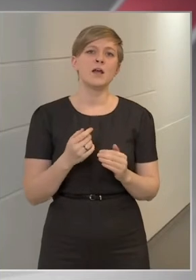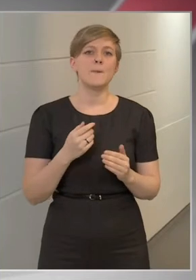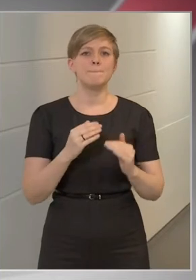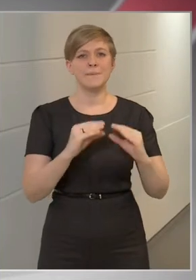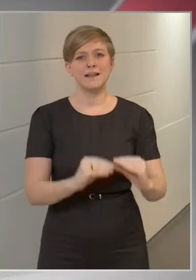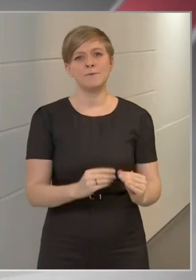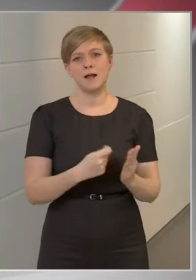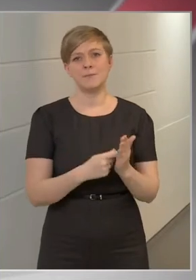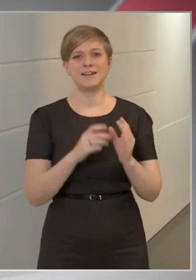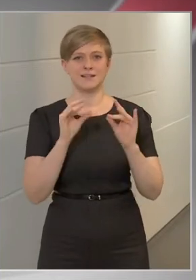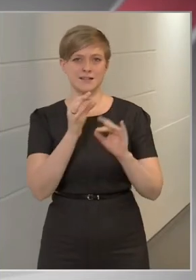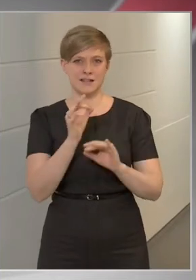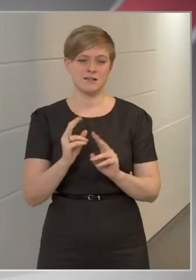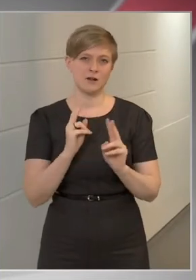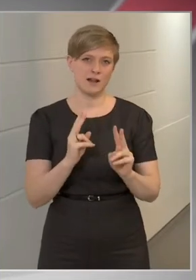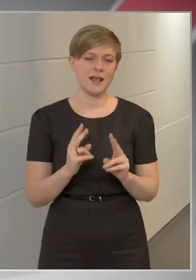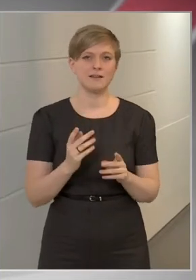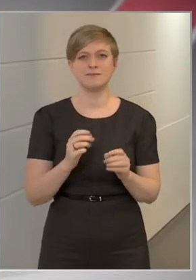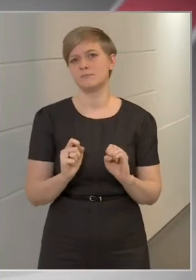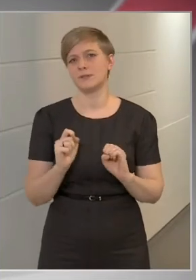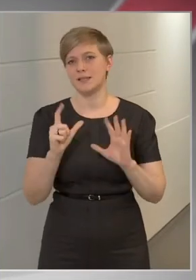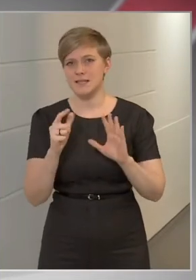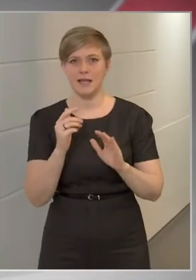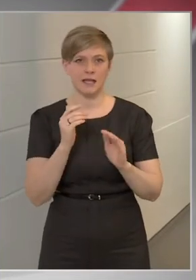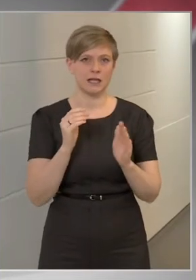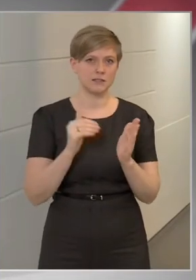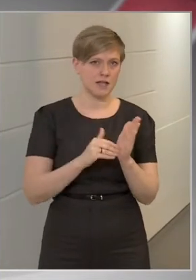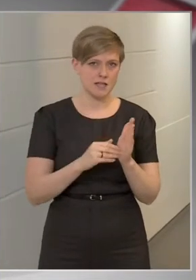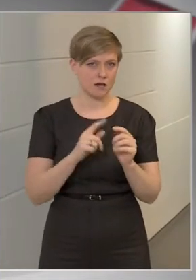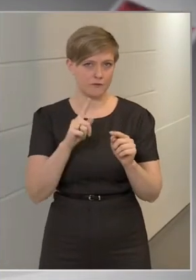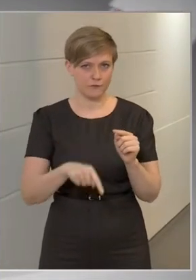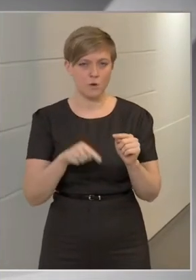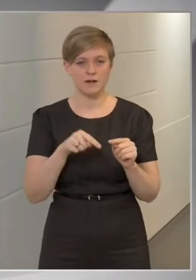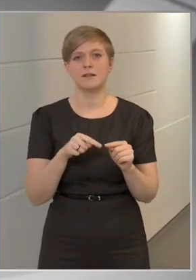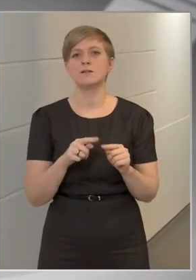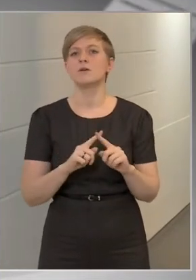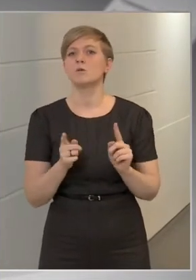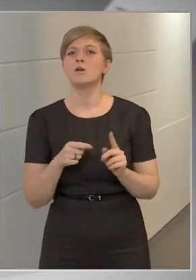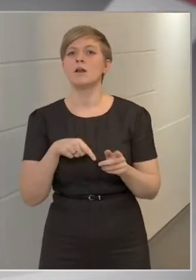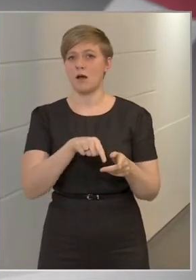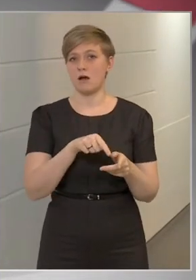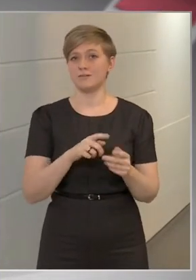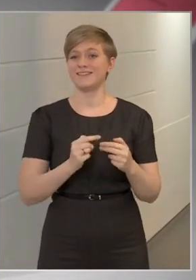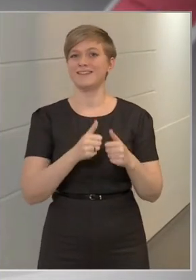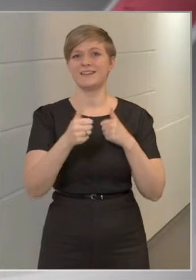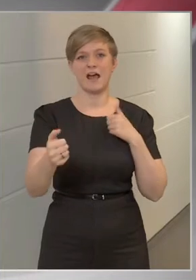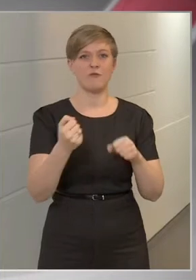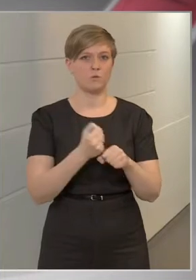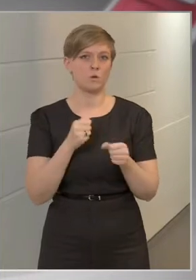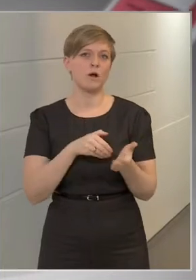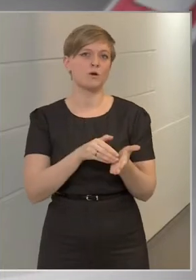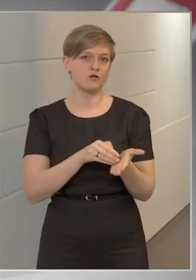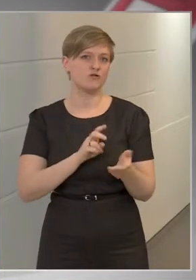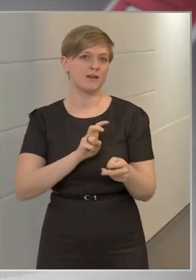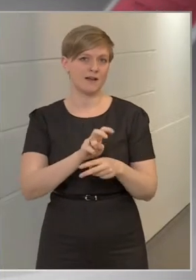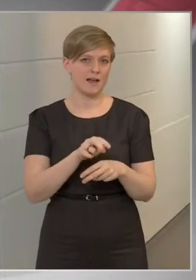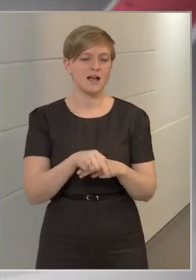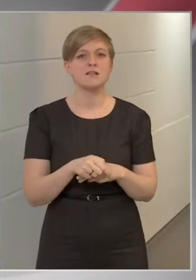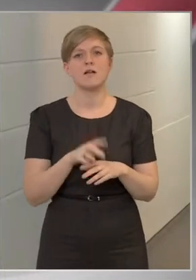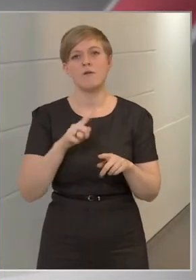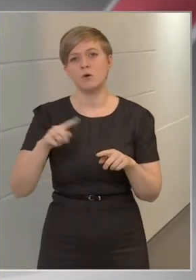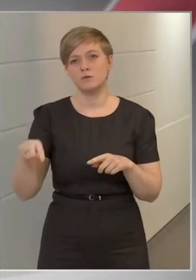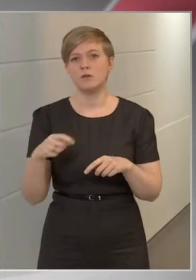10%-a lehet, tehát mintegy 17 szer forint az ember külön ehhez a költséghez, távmunkaköltségeihez havonta a